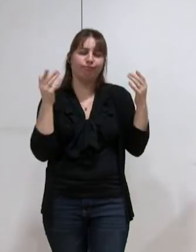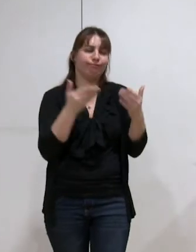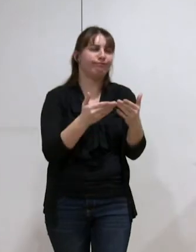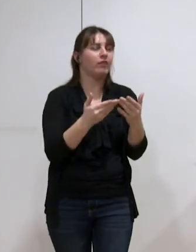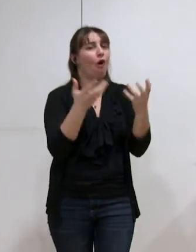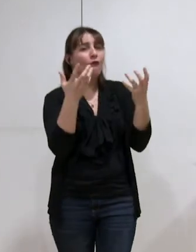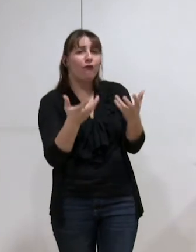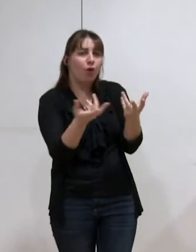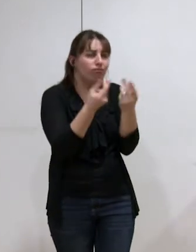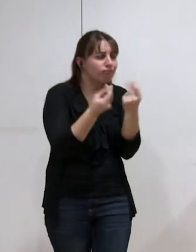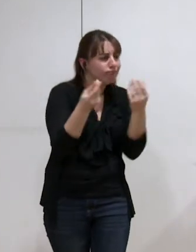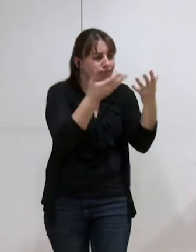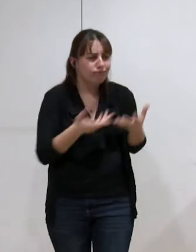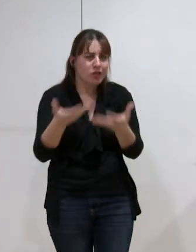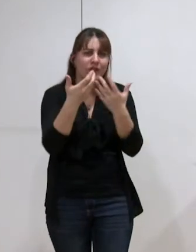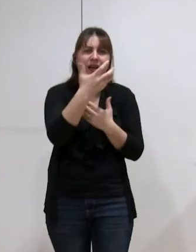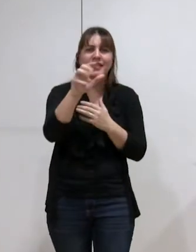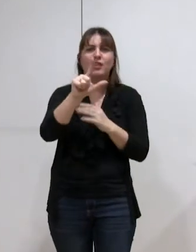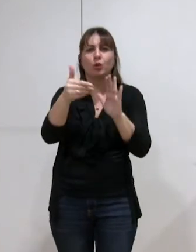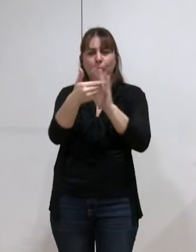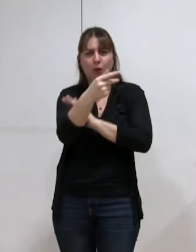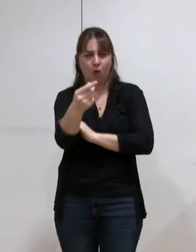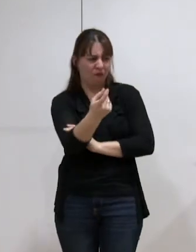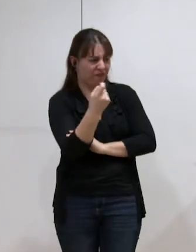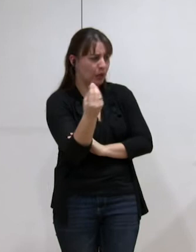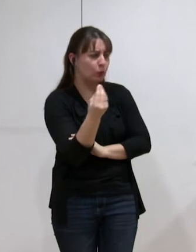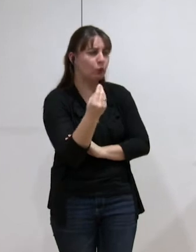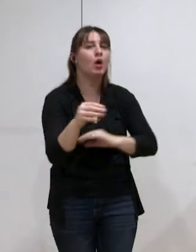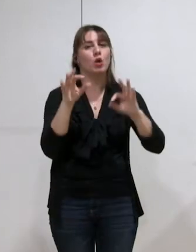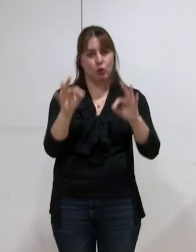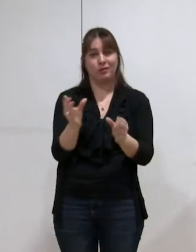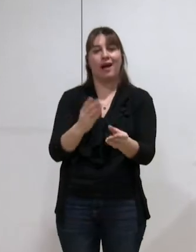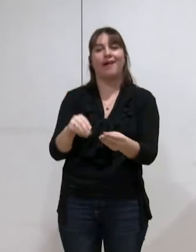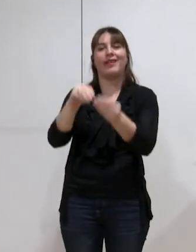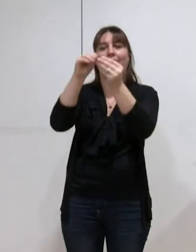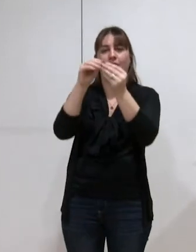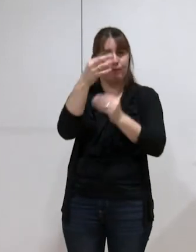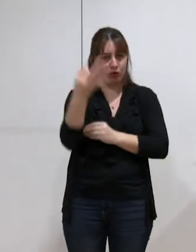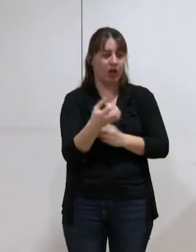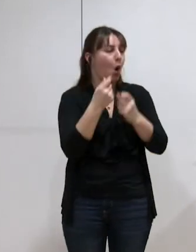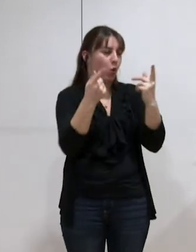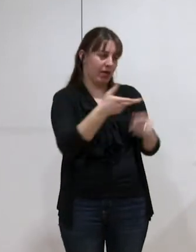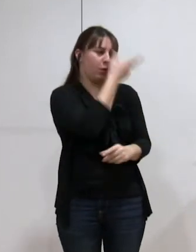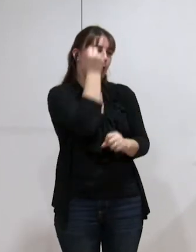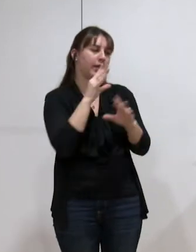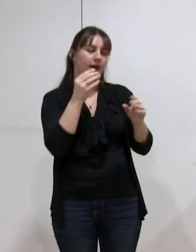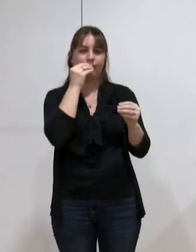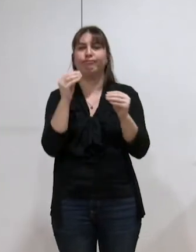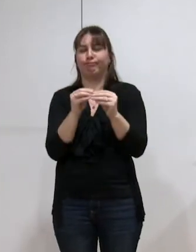demandais un peu d'où venait ce chiffre de 502 000 euros. Effectivement, ce sont les intérêts, je l'ai compris, donc je ne reparle plus de cela.